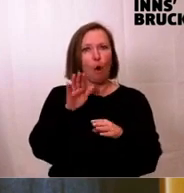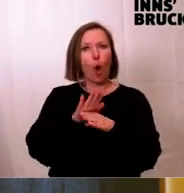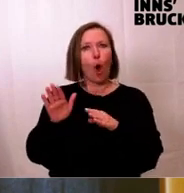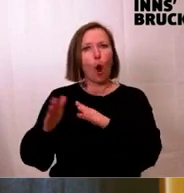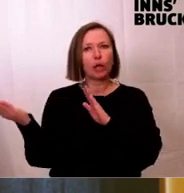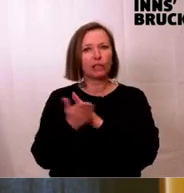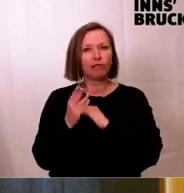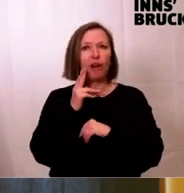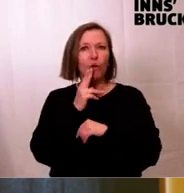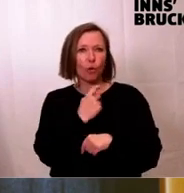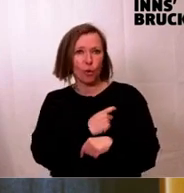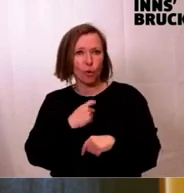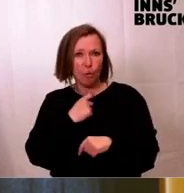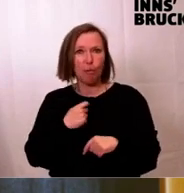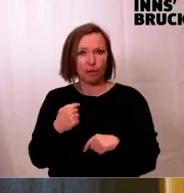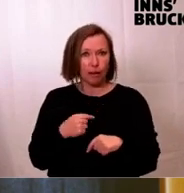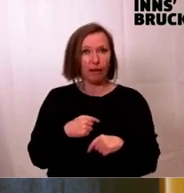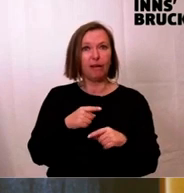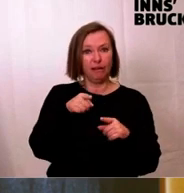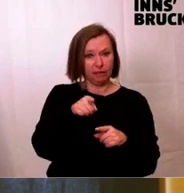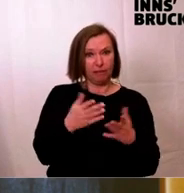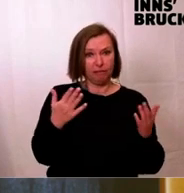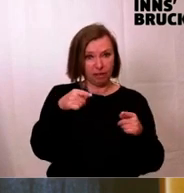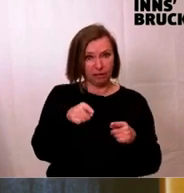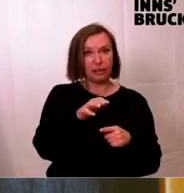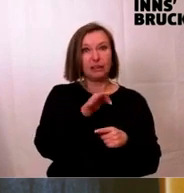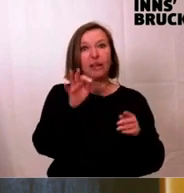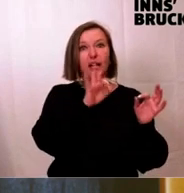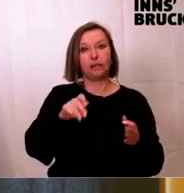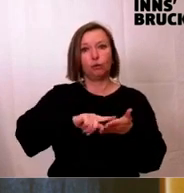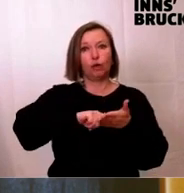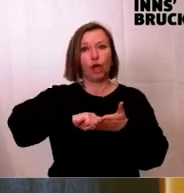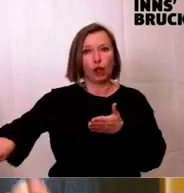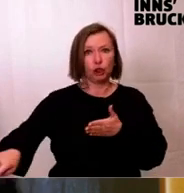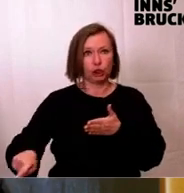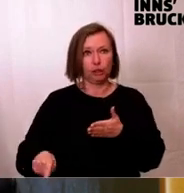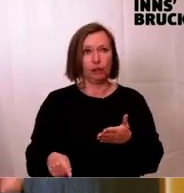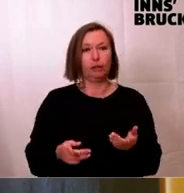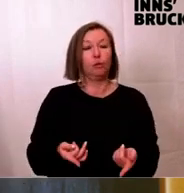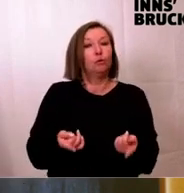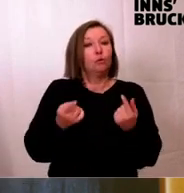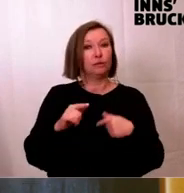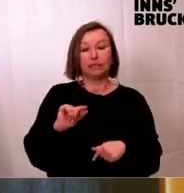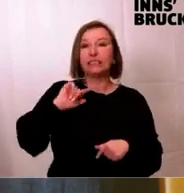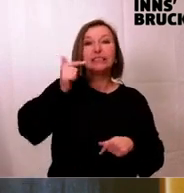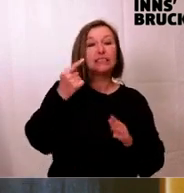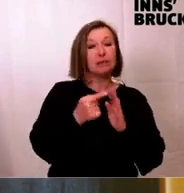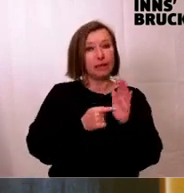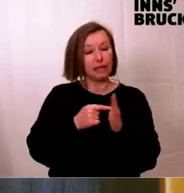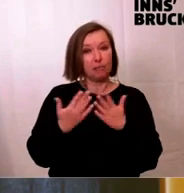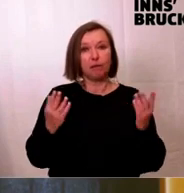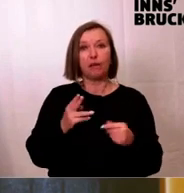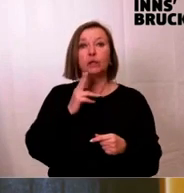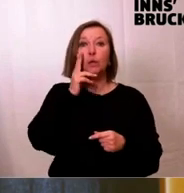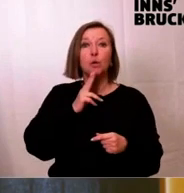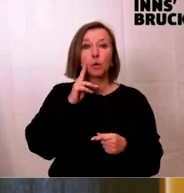Was hast du gemacht? Von der Tagesordnungsausstellung einmal obergestrichen. beim zweiten Mal, bitte lasst es euch auf die Zunge zergehen, die Grünen